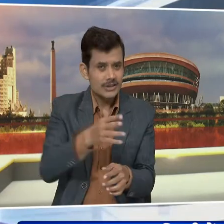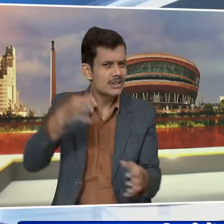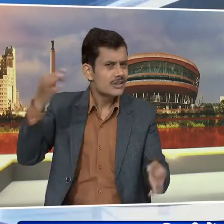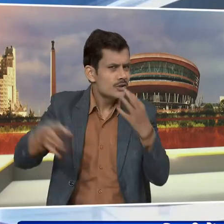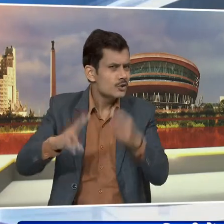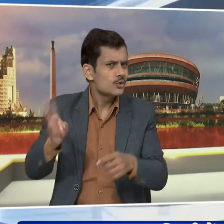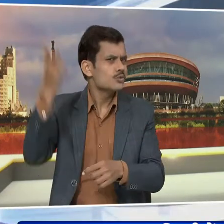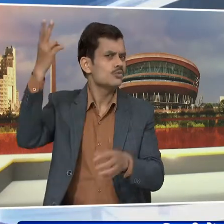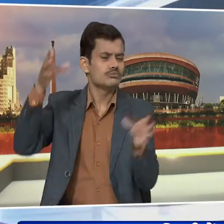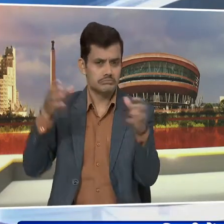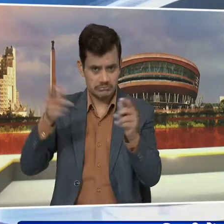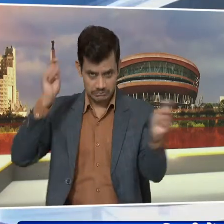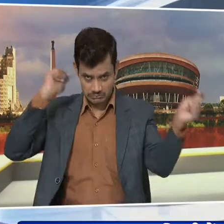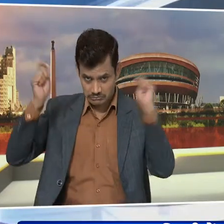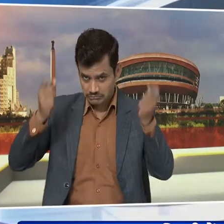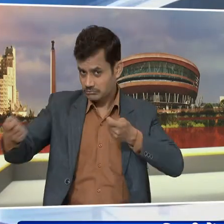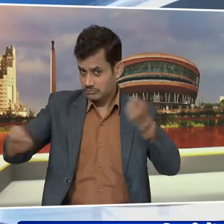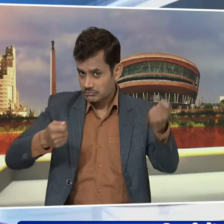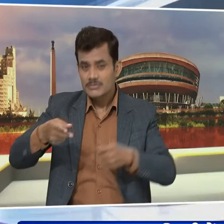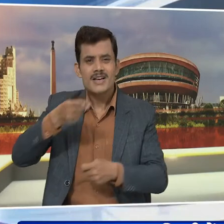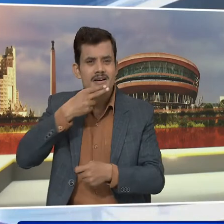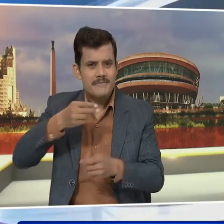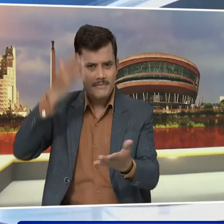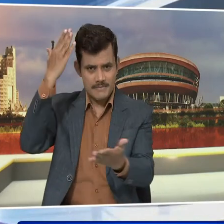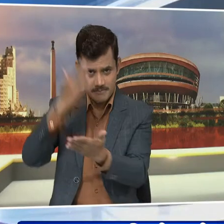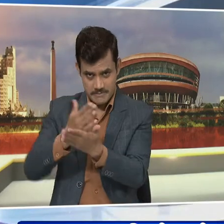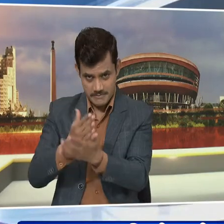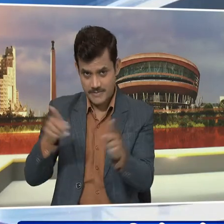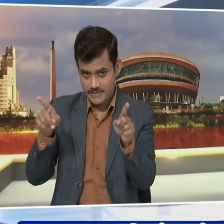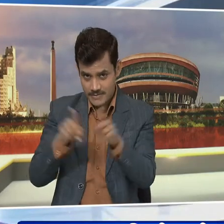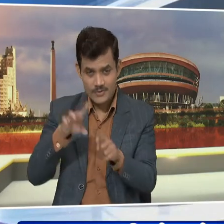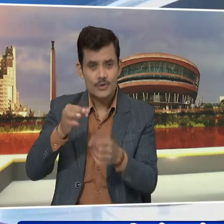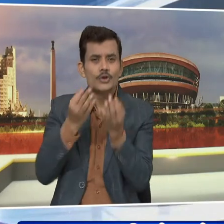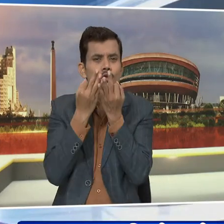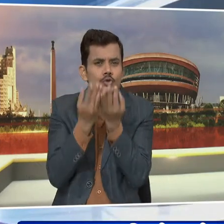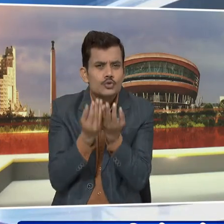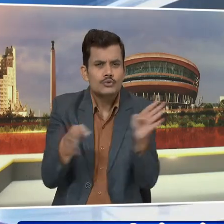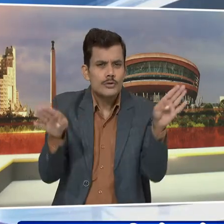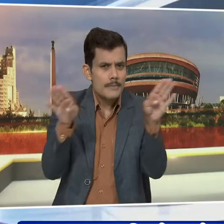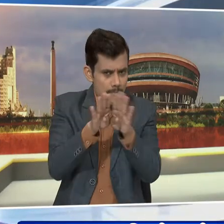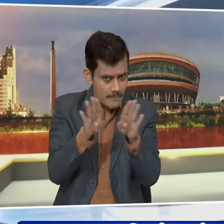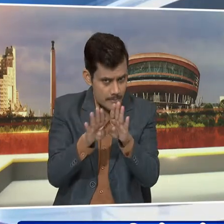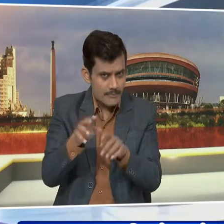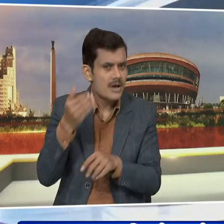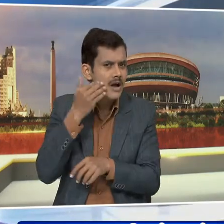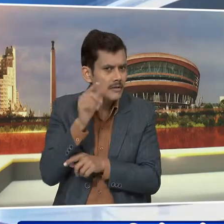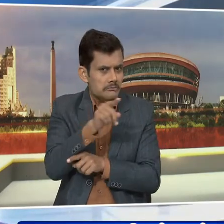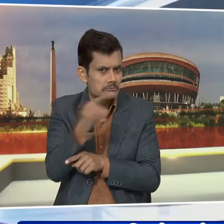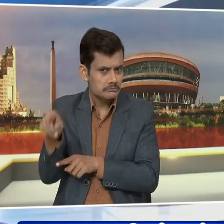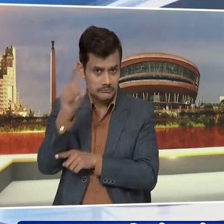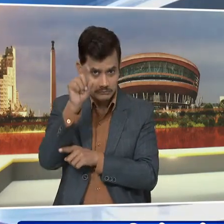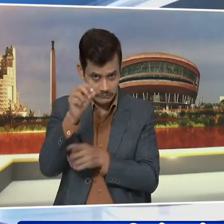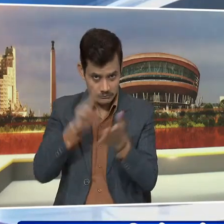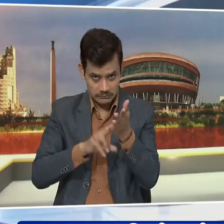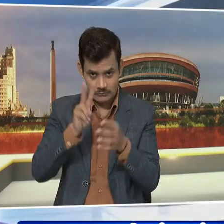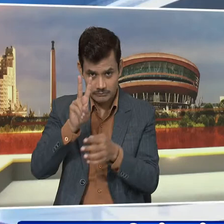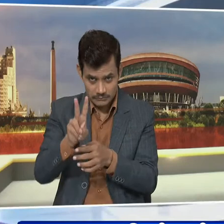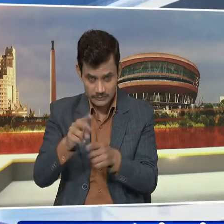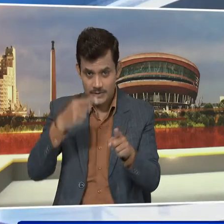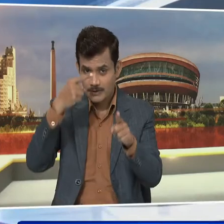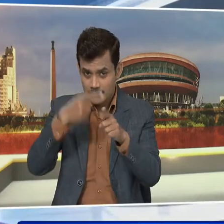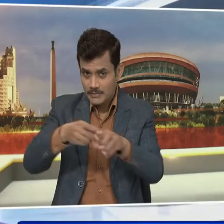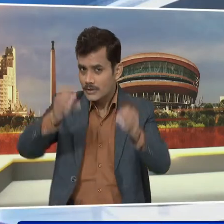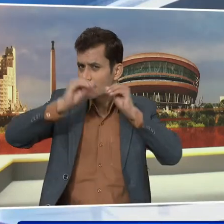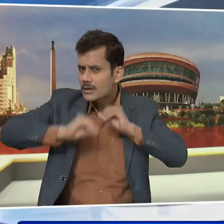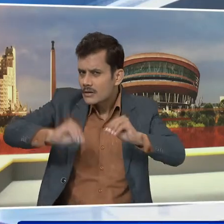पर रोक लग गई है इसके अलावा प्राइमरी स्कूल को 10 नवंबर तक बंद रहेंगे साथ ही स्कूलों को ओनलाइन पढ़ाई का